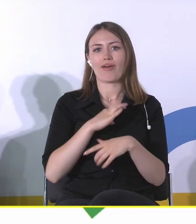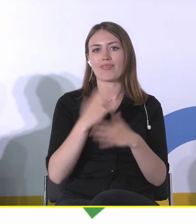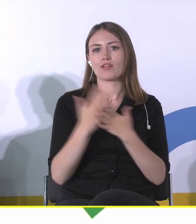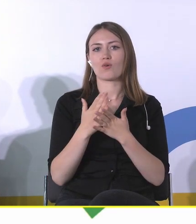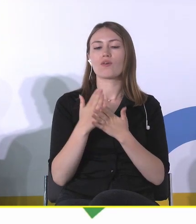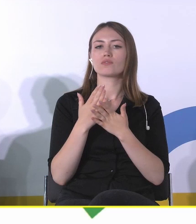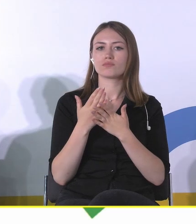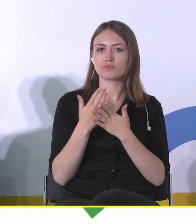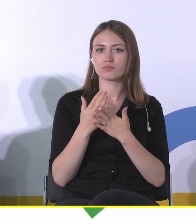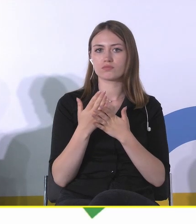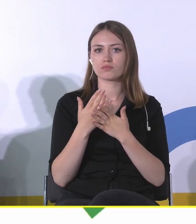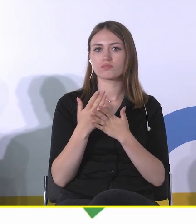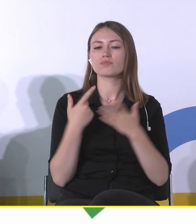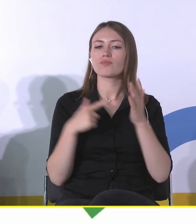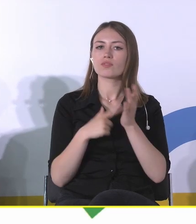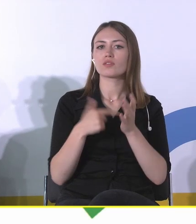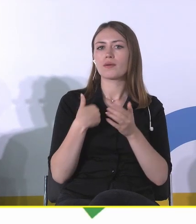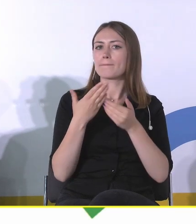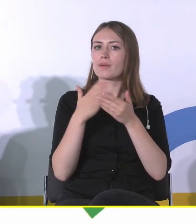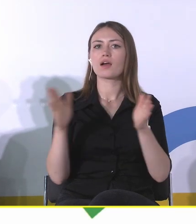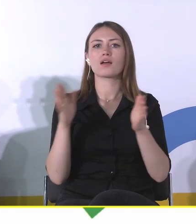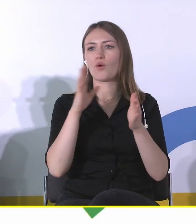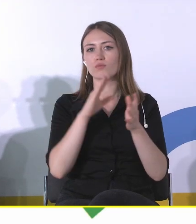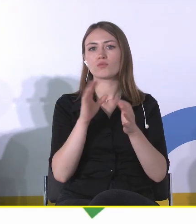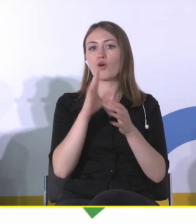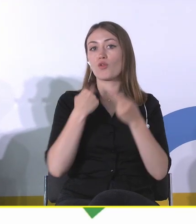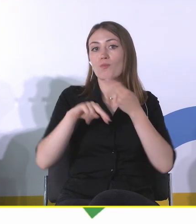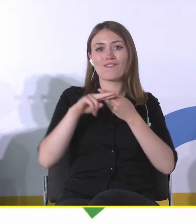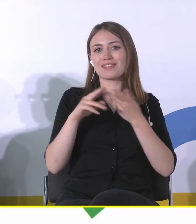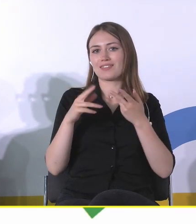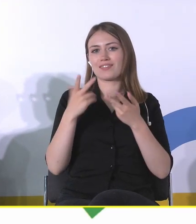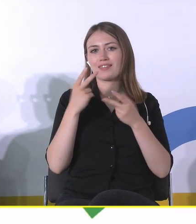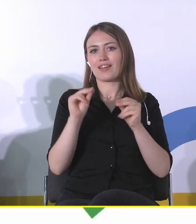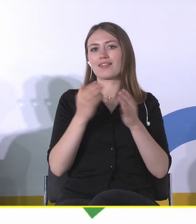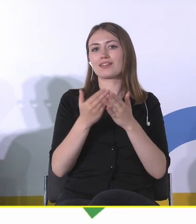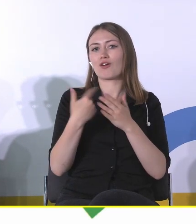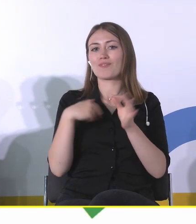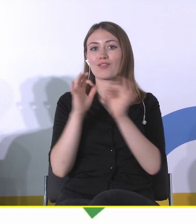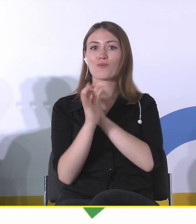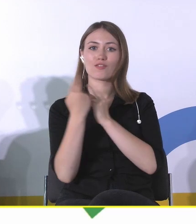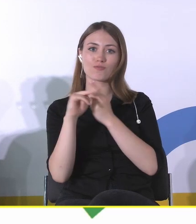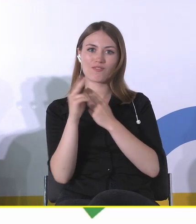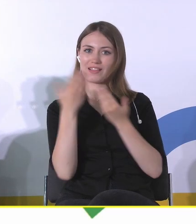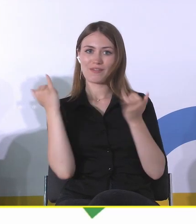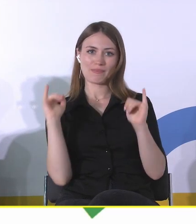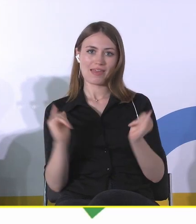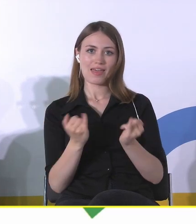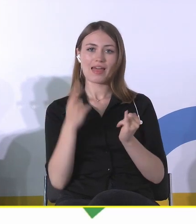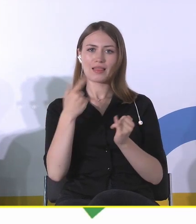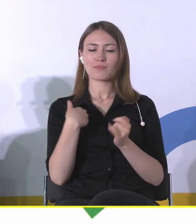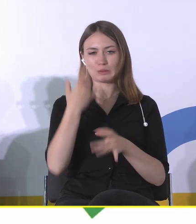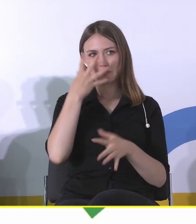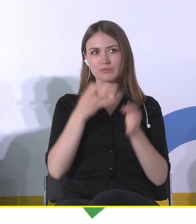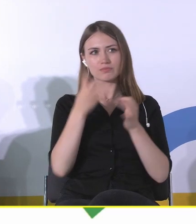I ja zostawiam te pytania otwarte, bo ja nie dam, nie znam do końca na nie odpowiedzi, natomiast zacząłem się zastanawiać czym